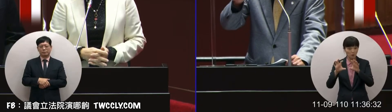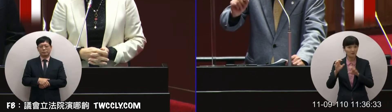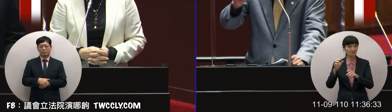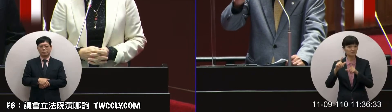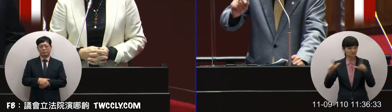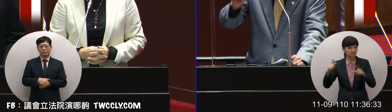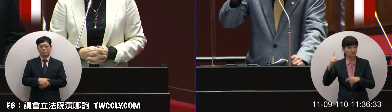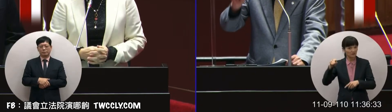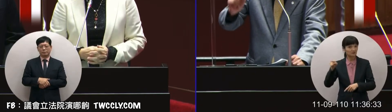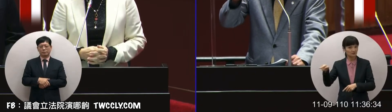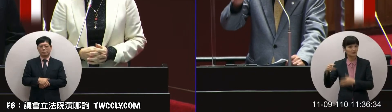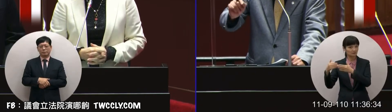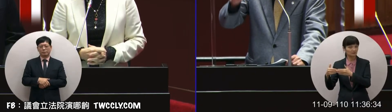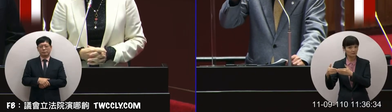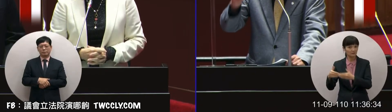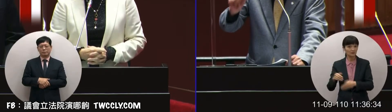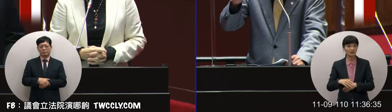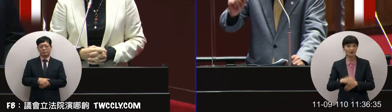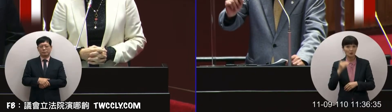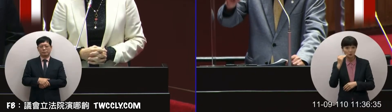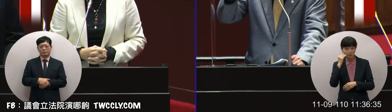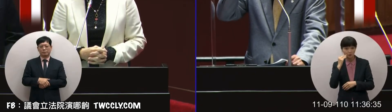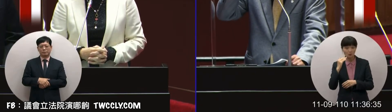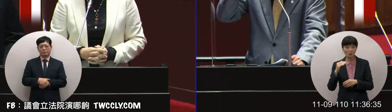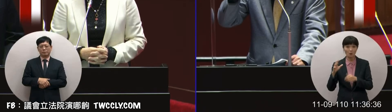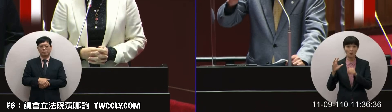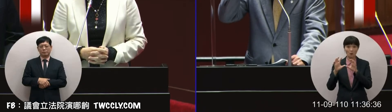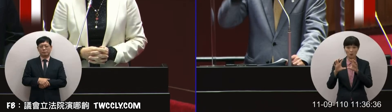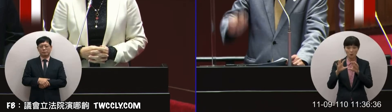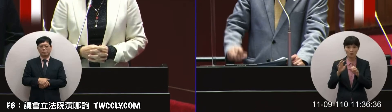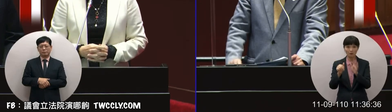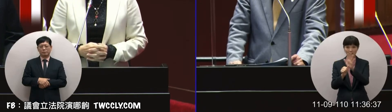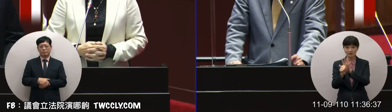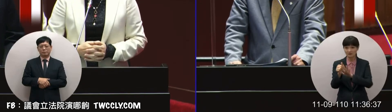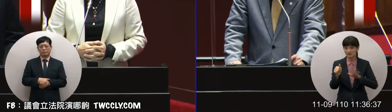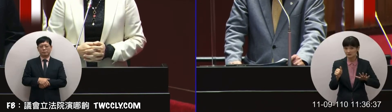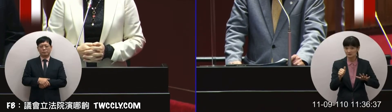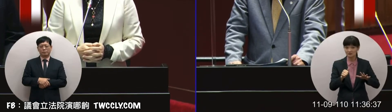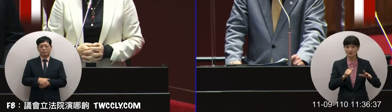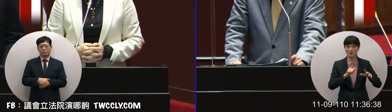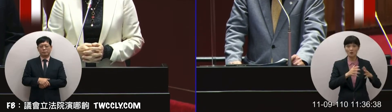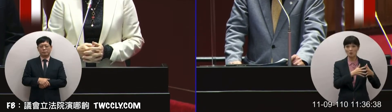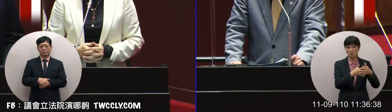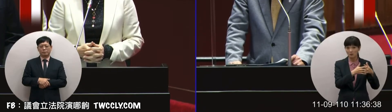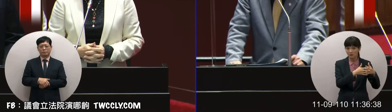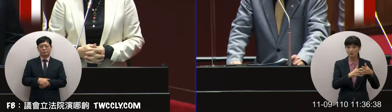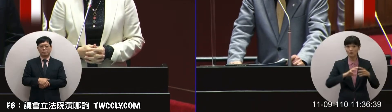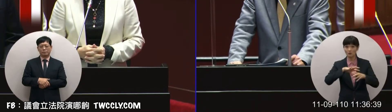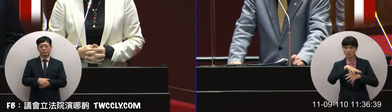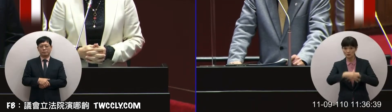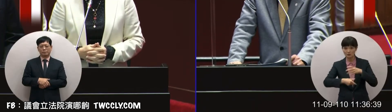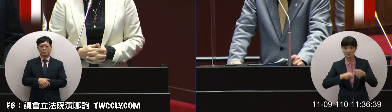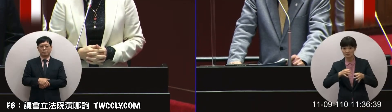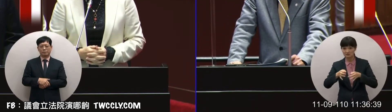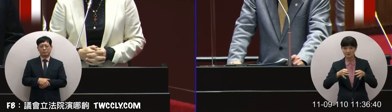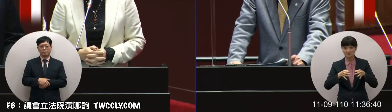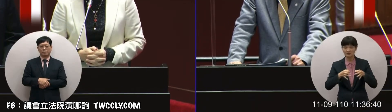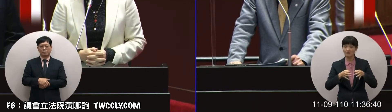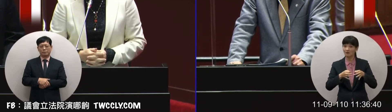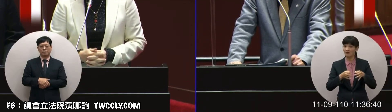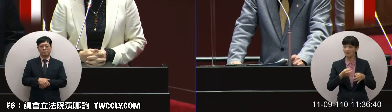對美國經濟安全與全球經濟穩定造成一個嚴重的影響那今天的報紙